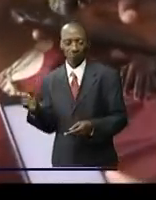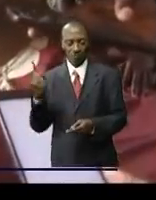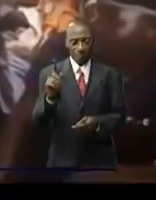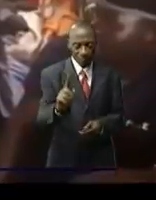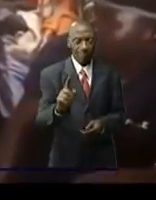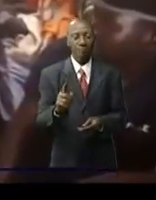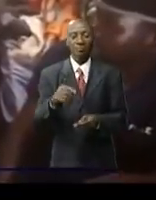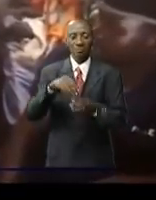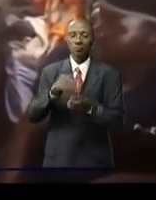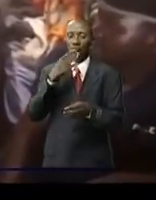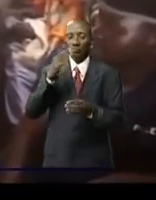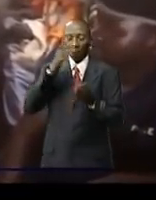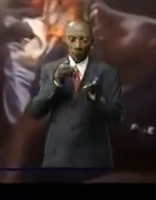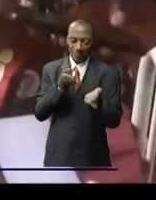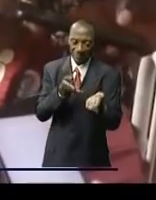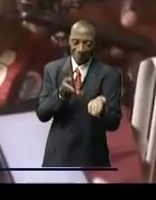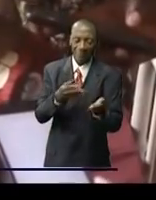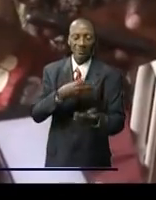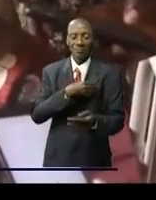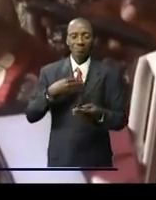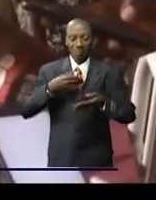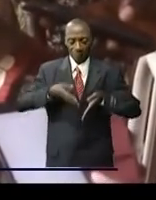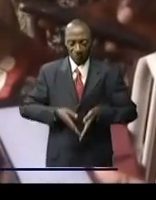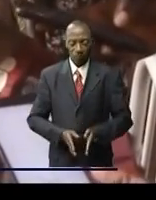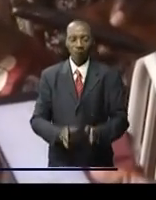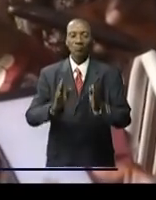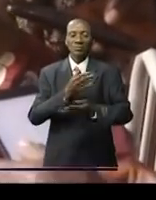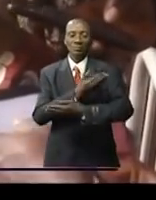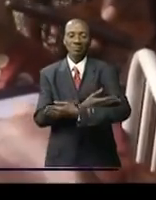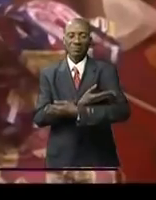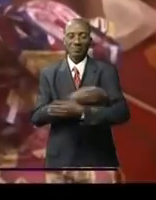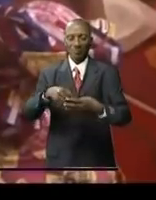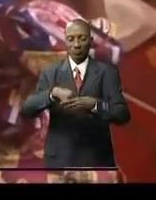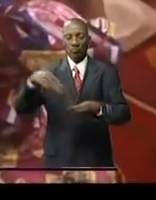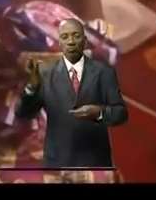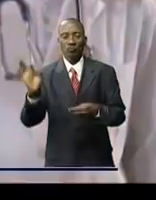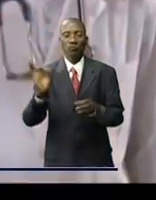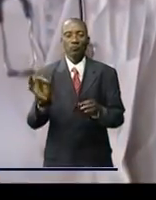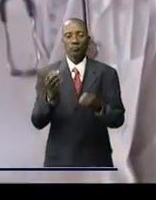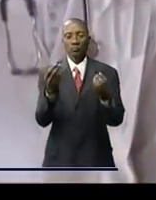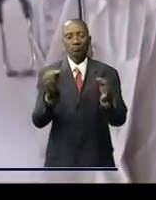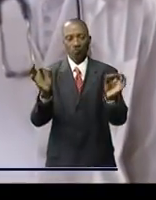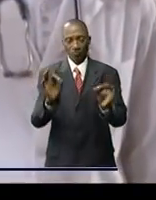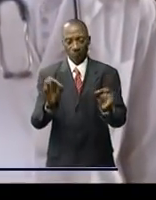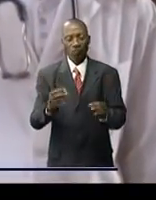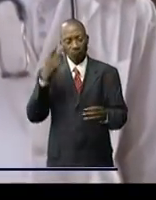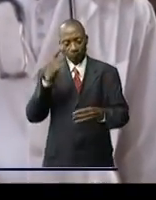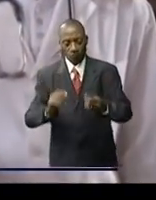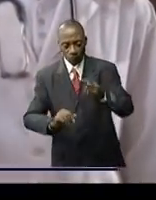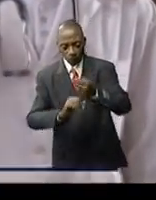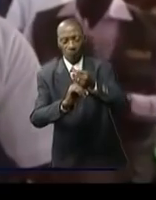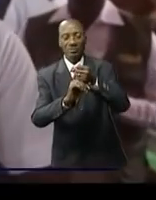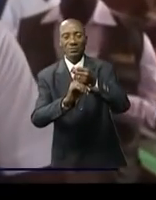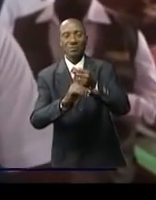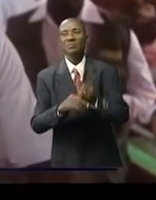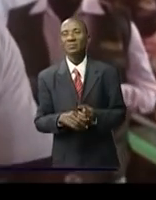disons merci à mama Denise Nyakirouchi et nous lui demandons de continuer ainsi avec les autres occasion pour les médecins conseils de cette